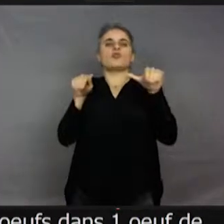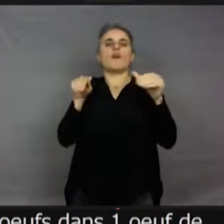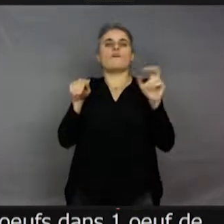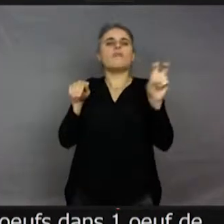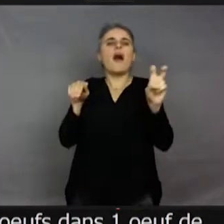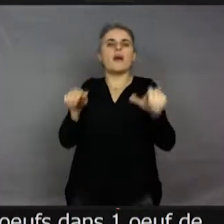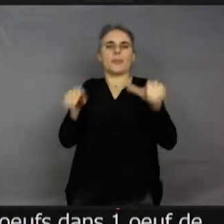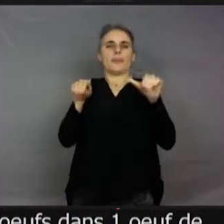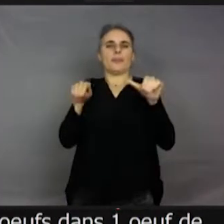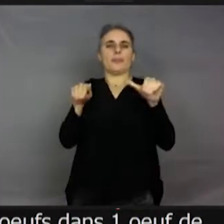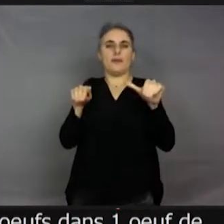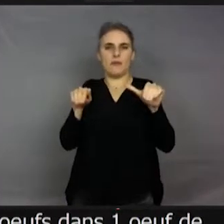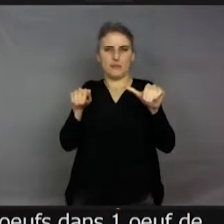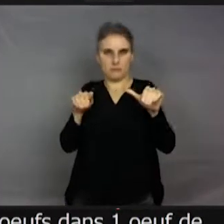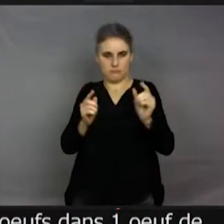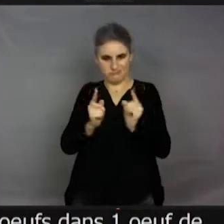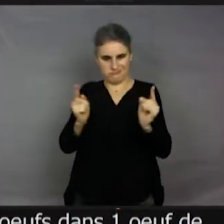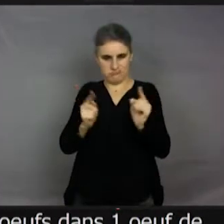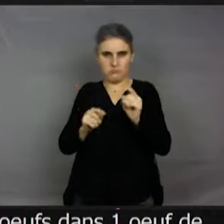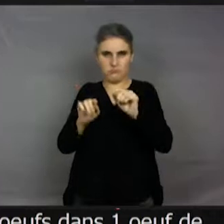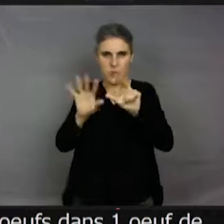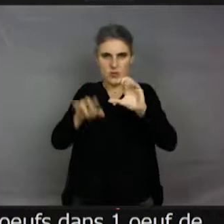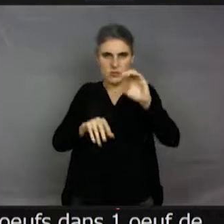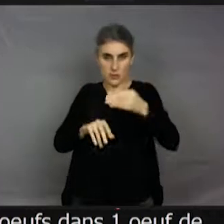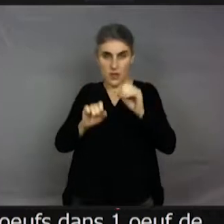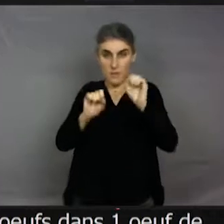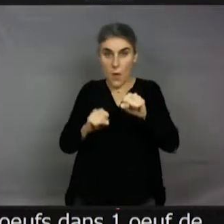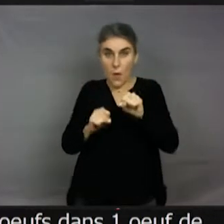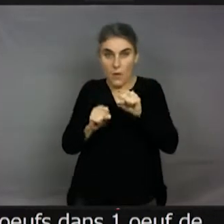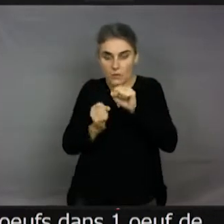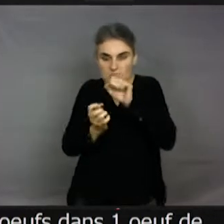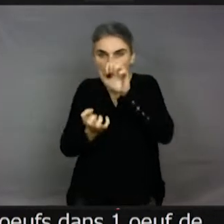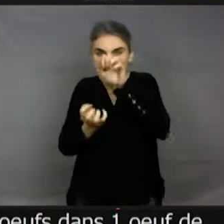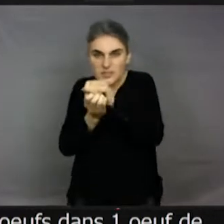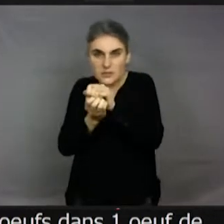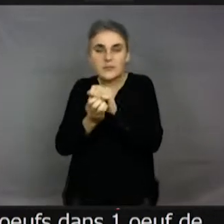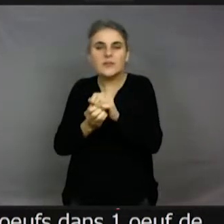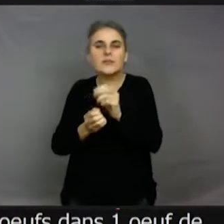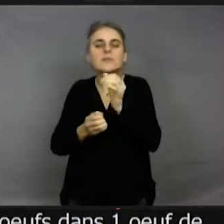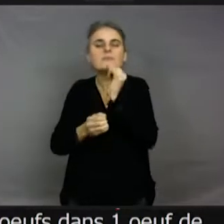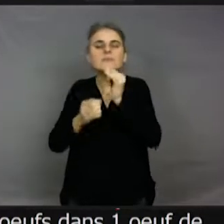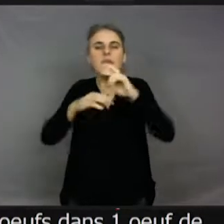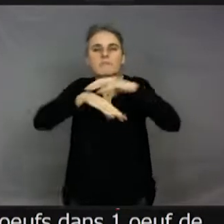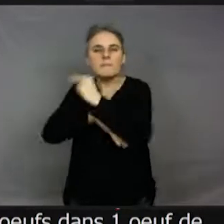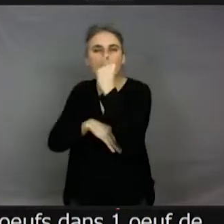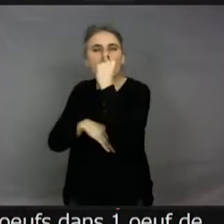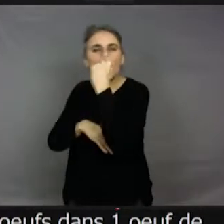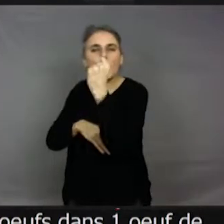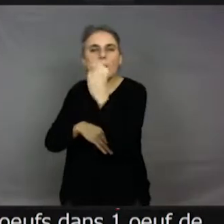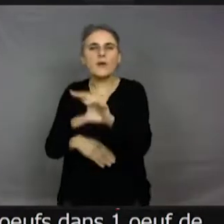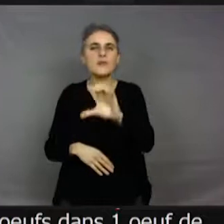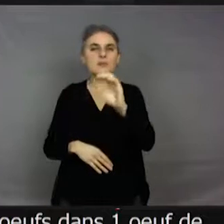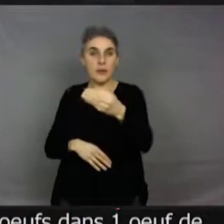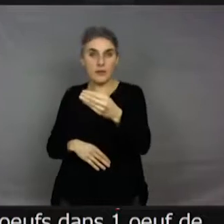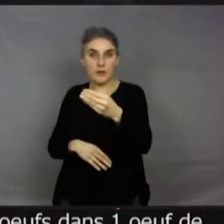Elle pourrait presque manger une petite musaraigne. De mémoire, c'est la musaraigne étrusque qui ne fait que 5 centimètres. Donc, même une de nos